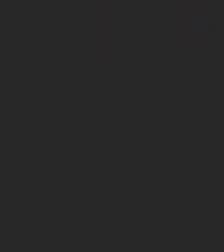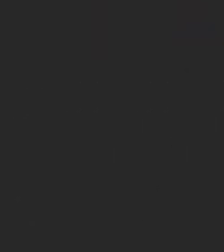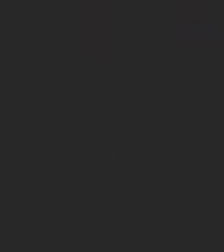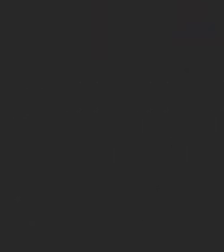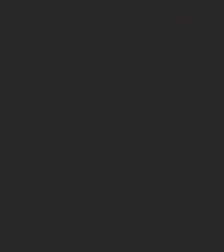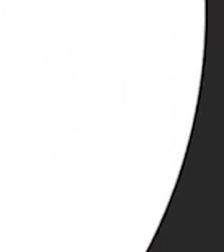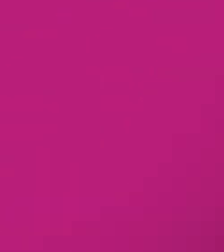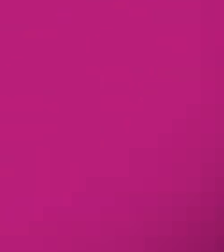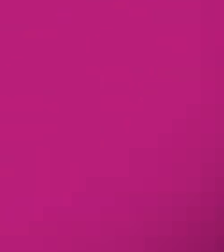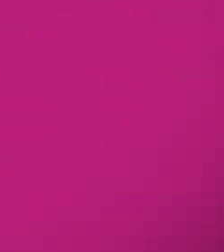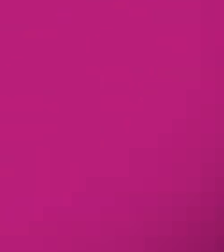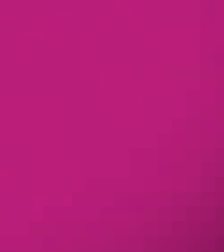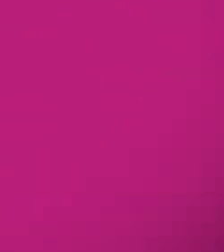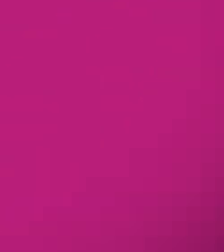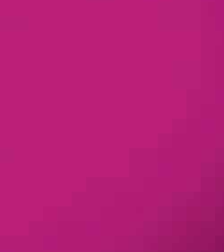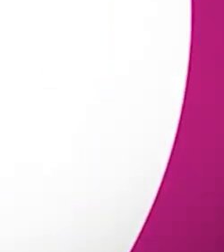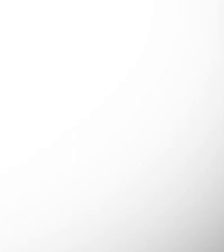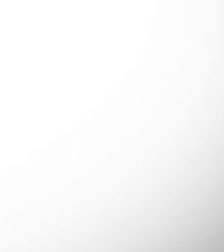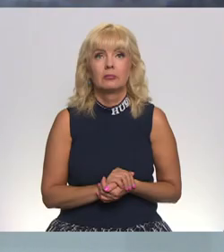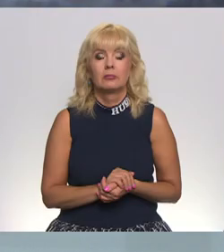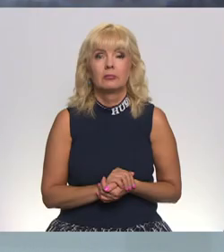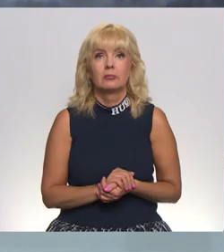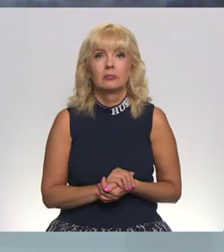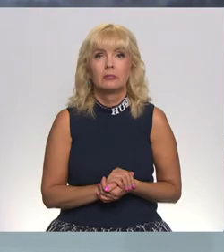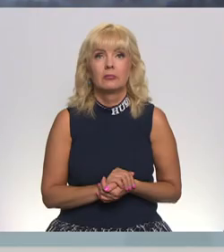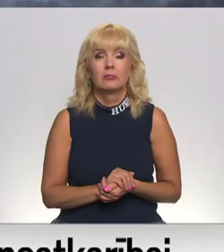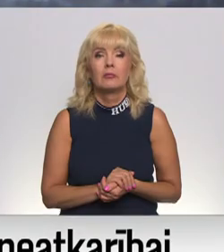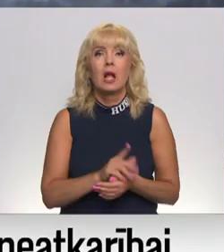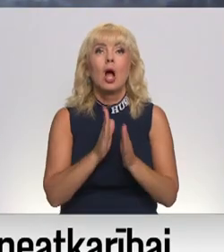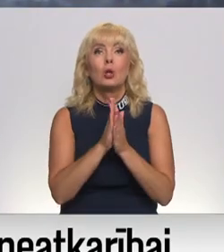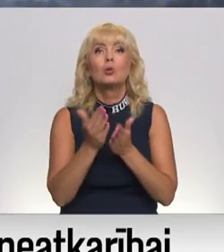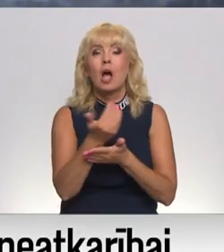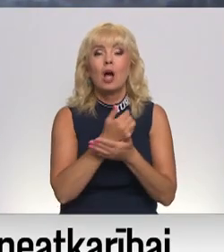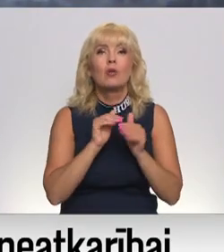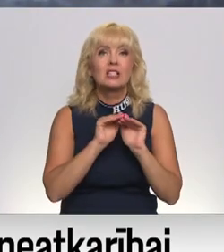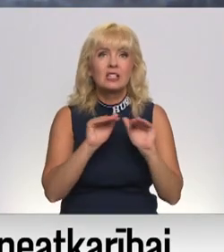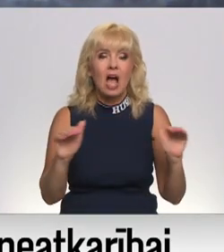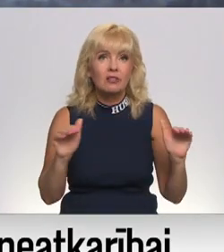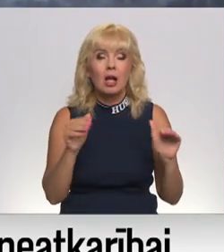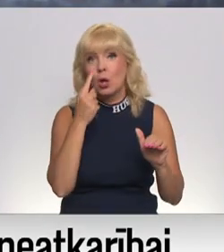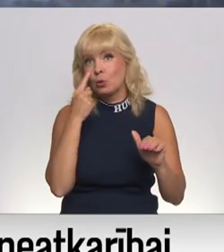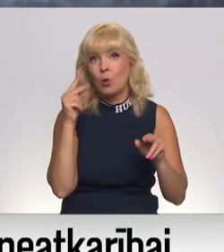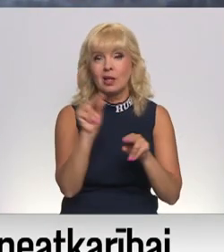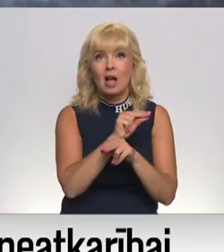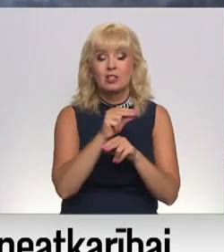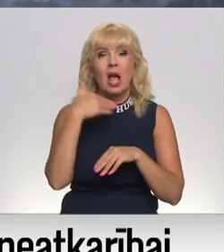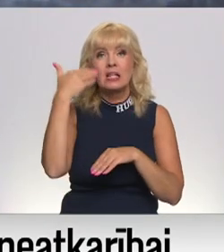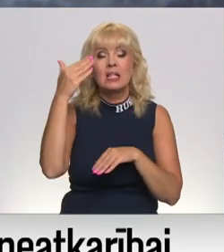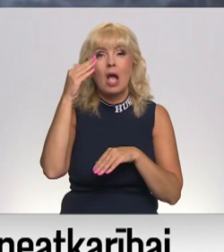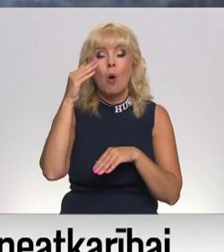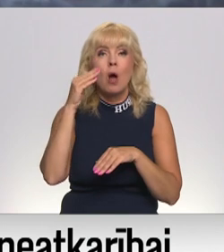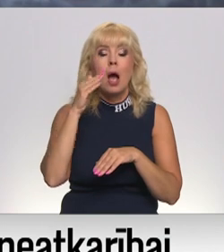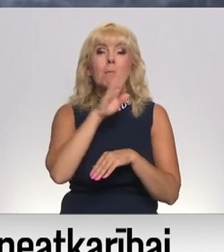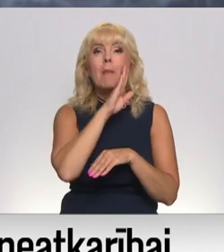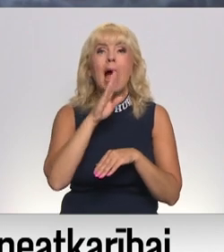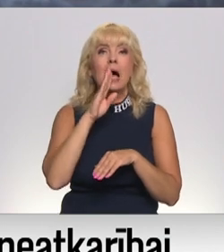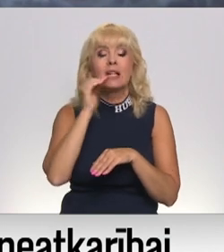Re! Viss ēters ir te! Ludzo atkārtot iesvētīta, nula restaurētā dievmātas kultūra. Tā ir